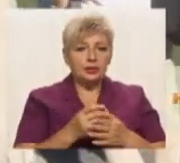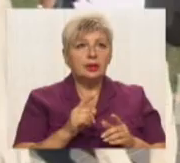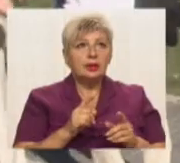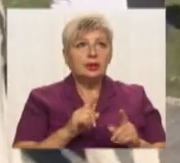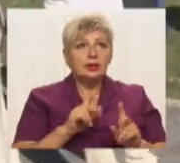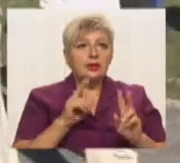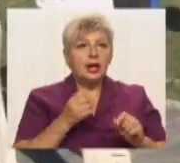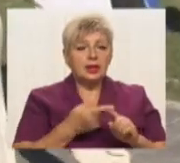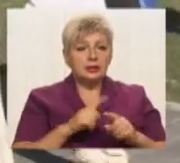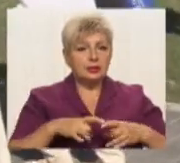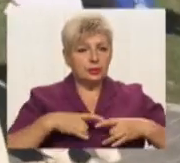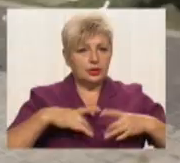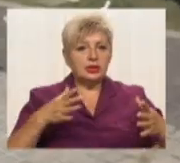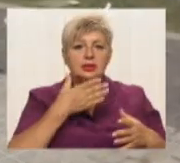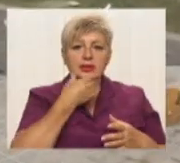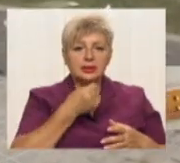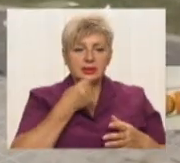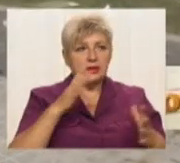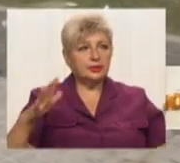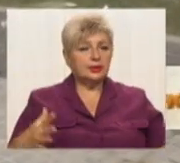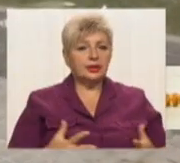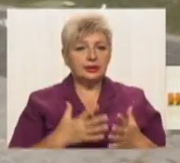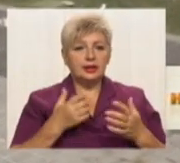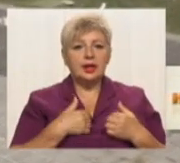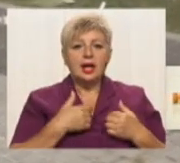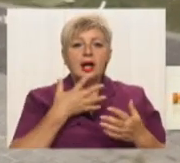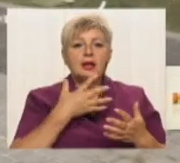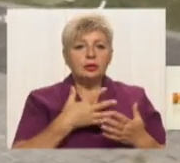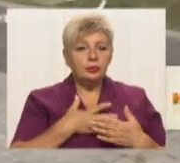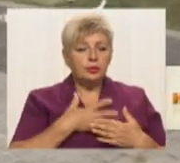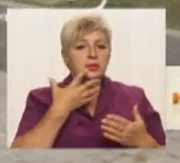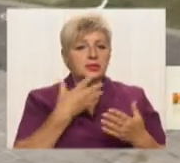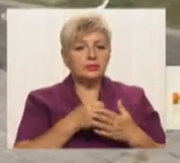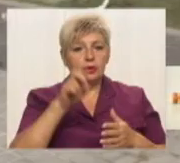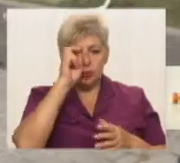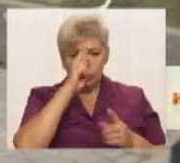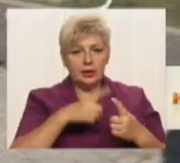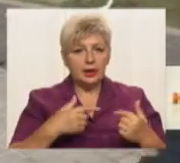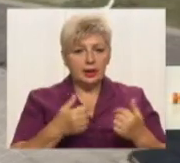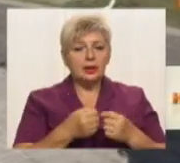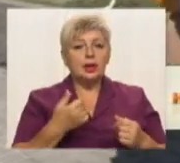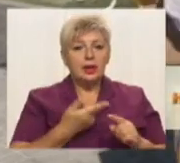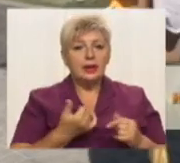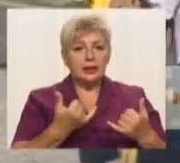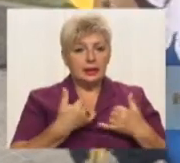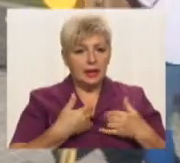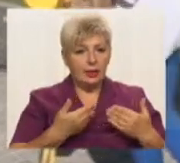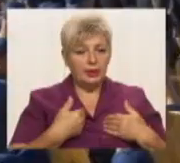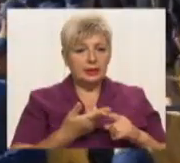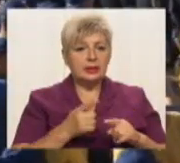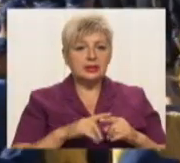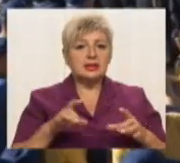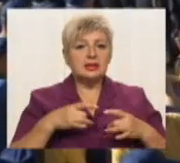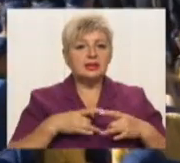красиво, натхненно. Я люблю свою країну і для мене це свято дуже важливе.